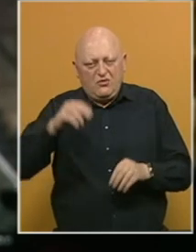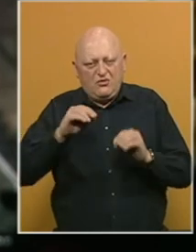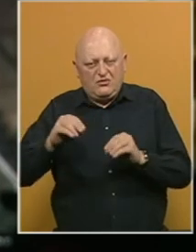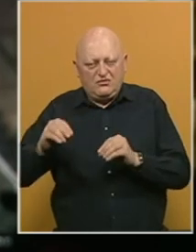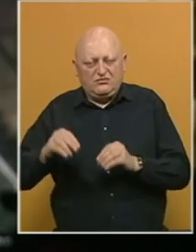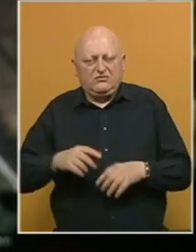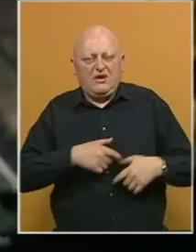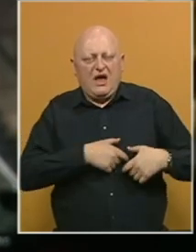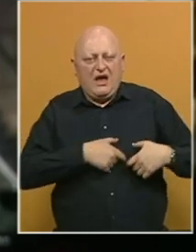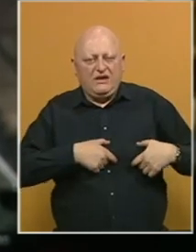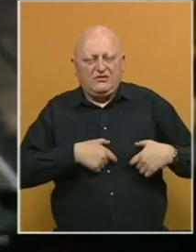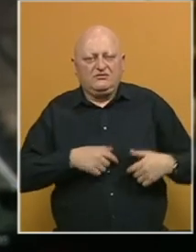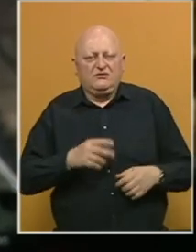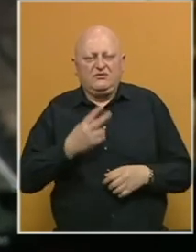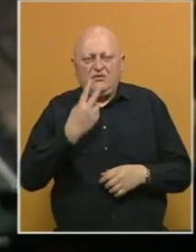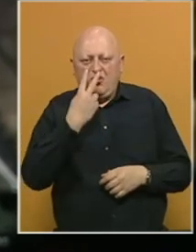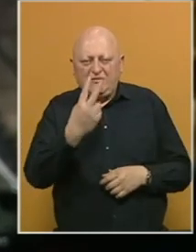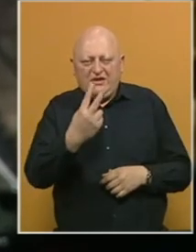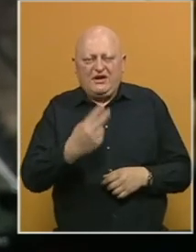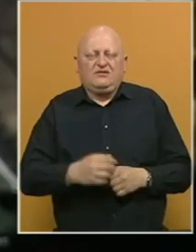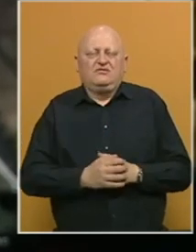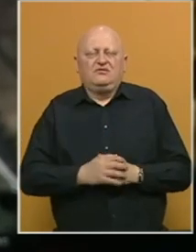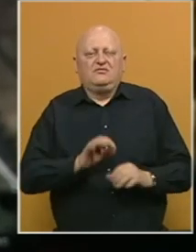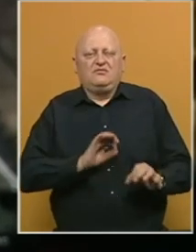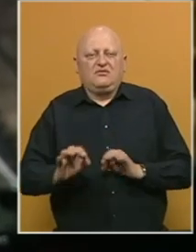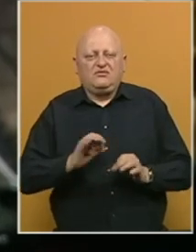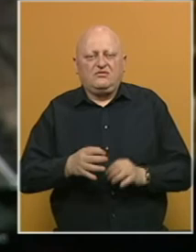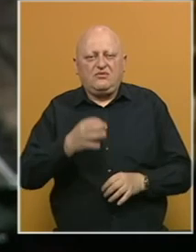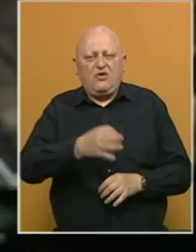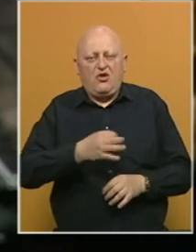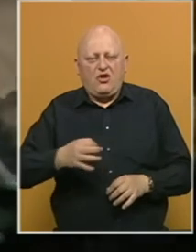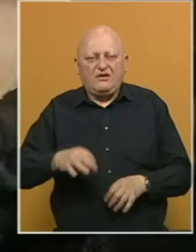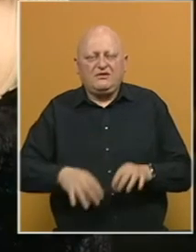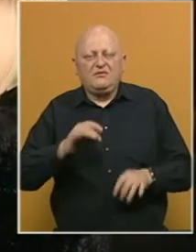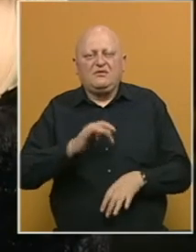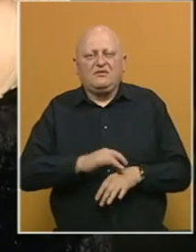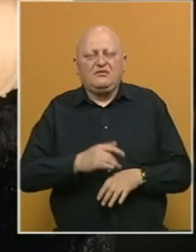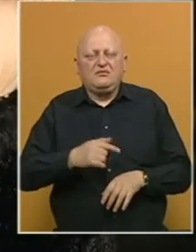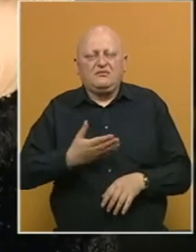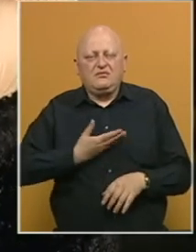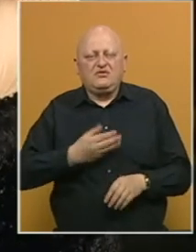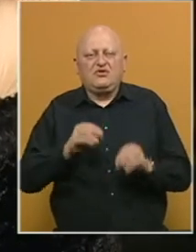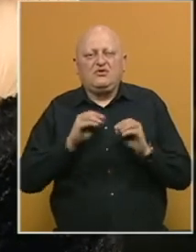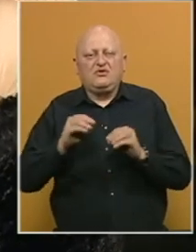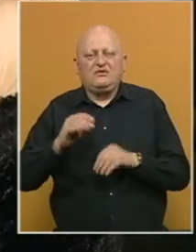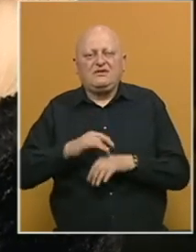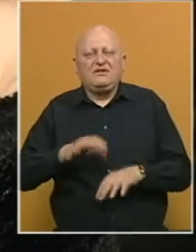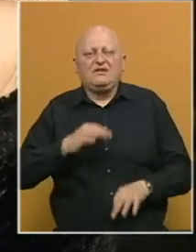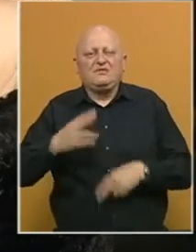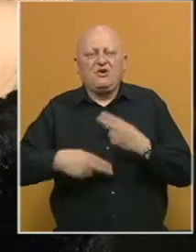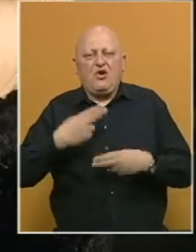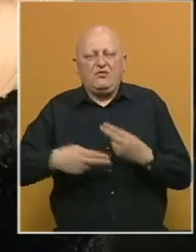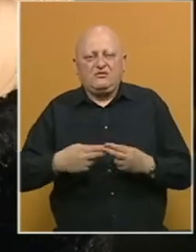kreditovala posmatrače, obezbedila lokacije biračkih mjesta. Mi smo dobili instrukciju od Centralne izborne